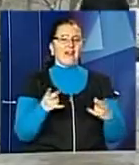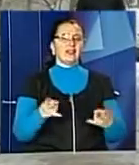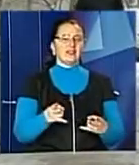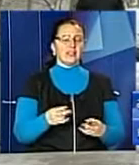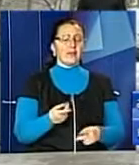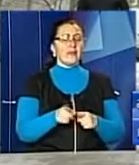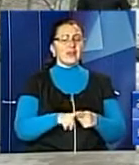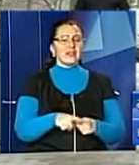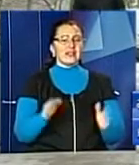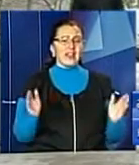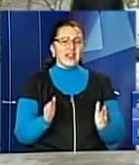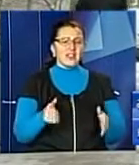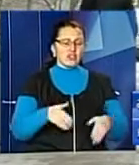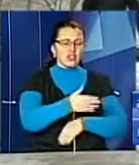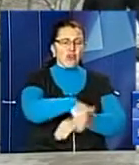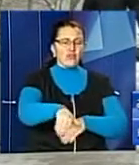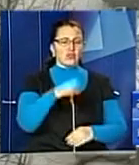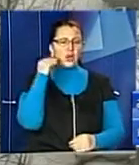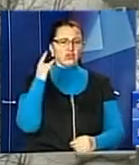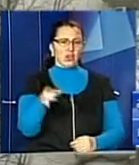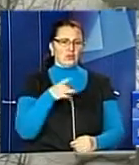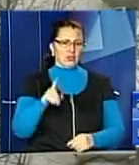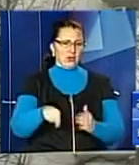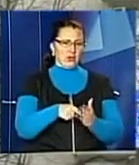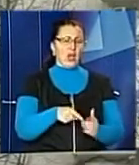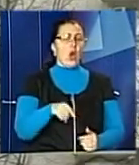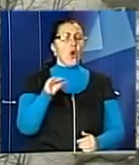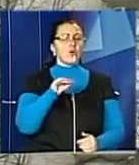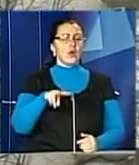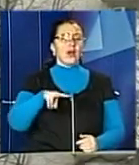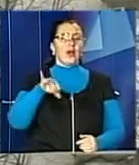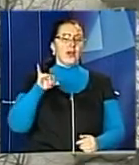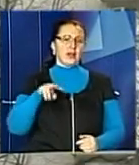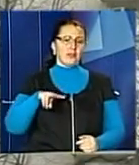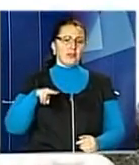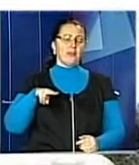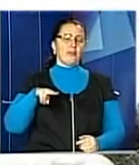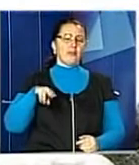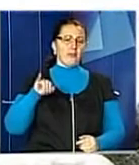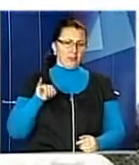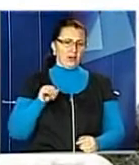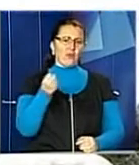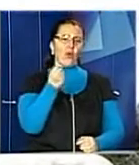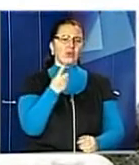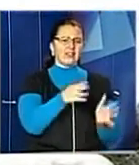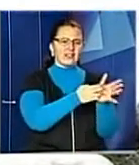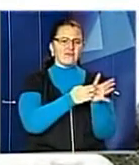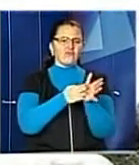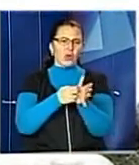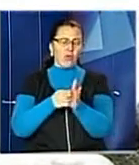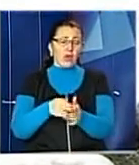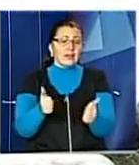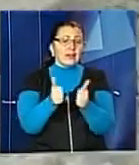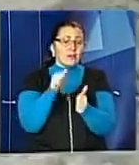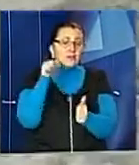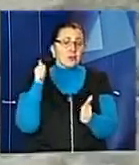Це невеличка вулиця у Шевченківському районі міста. На Юрія Липи всього 11 дев'ятиповерхівок. Та торік чи не біля кожної поцупили